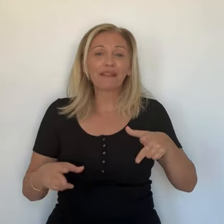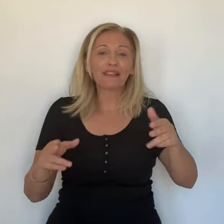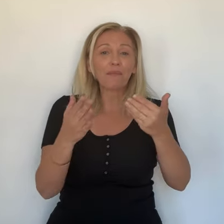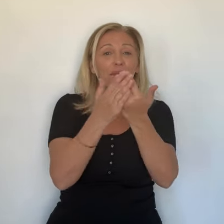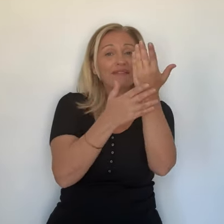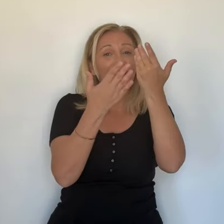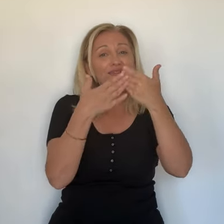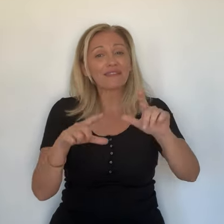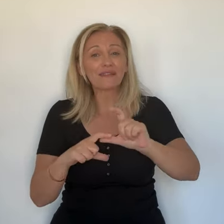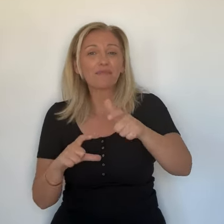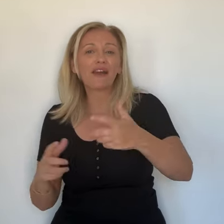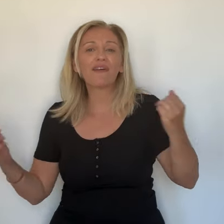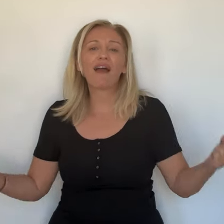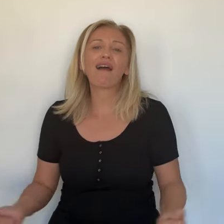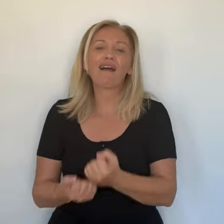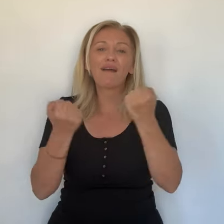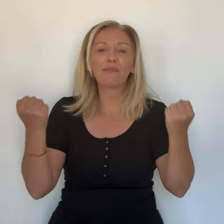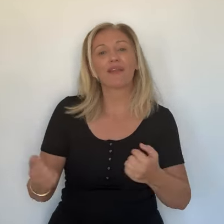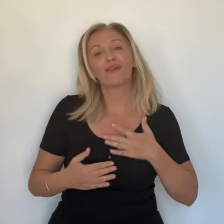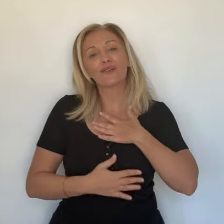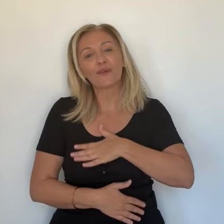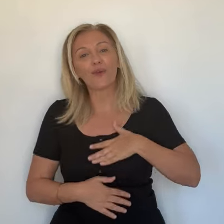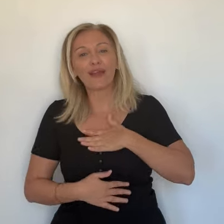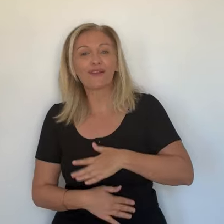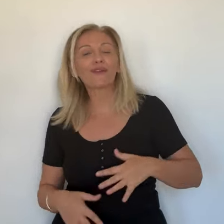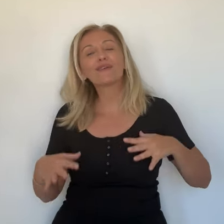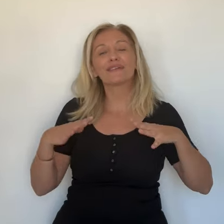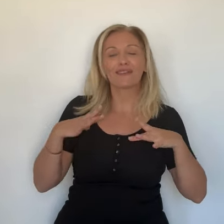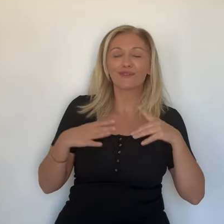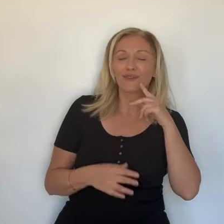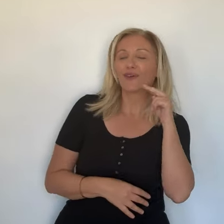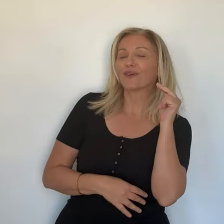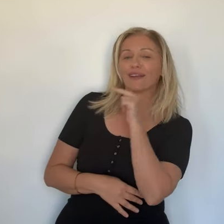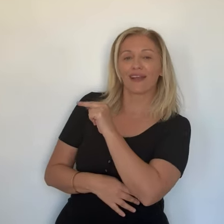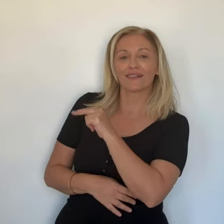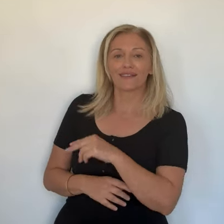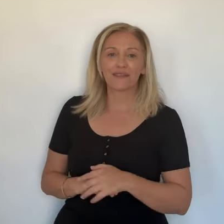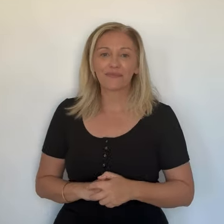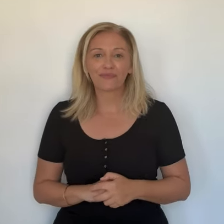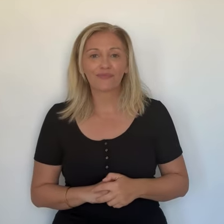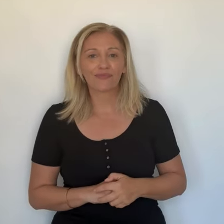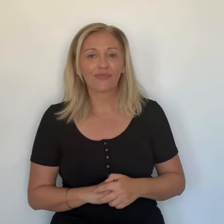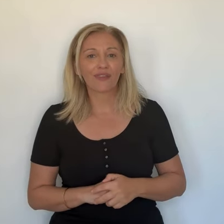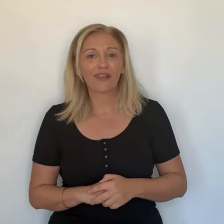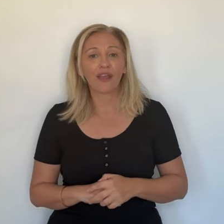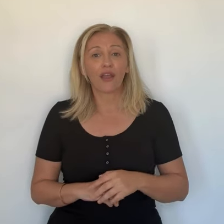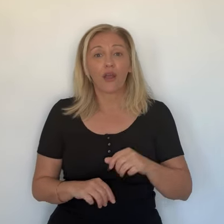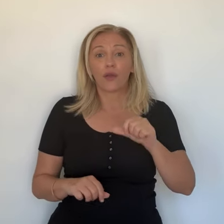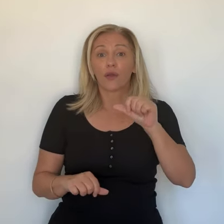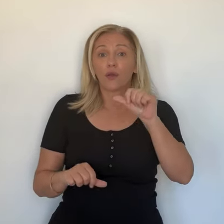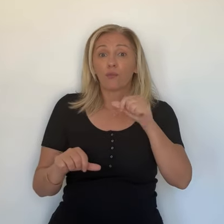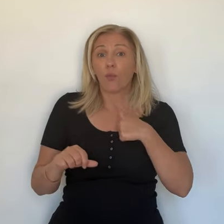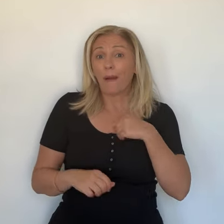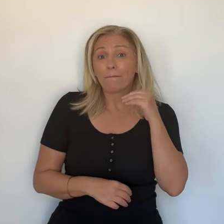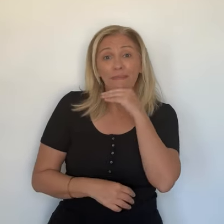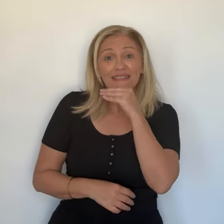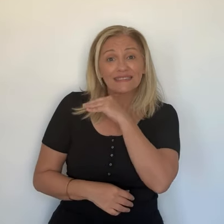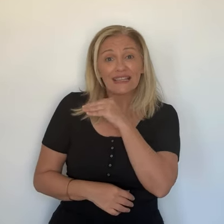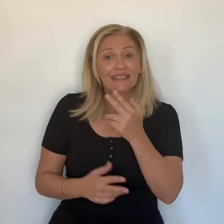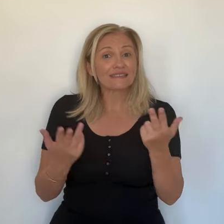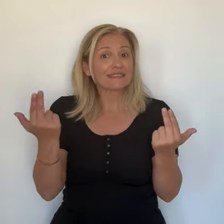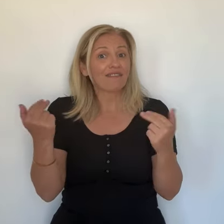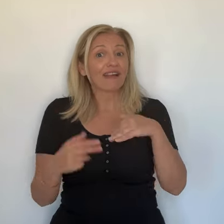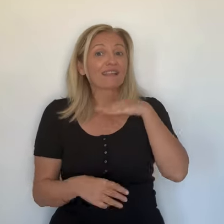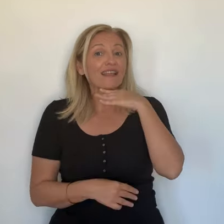-Lorenz au Etralonc où s'est terminée la seconde spéciale de la matinée dans une ambiance bonne enfant. On voit cela avec Solange Gradiani et Christian Juliane.